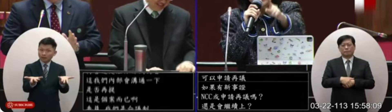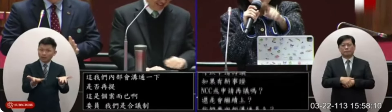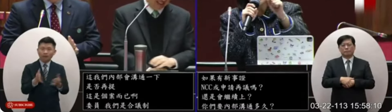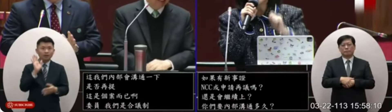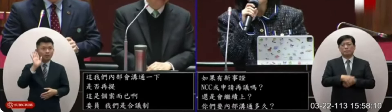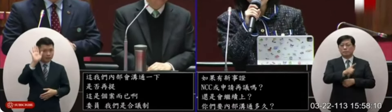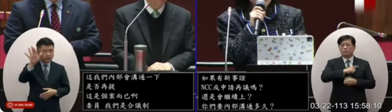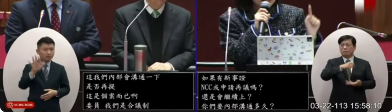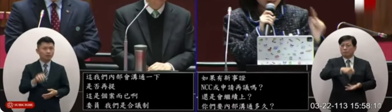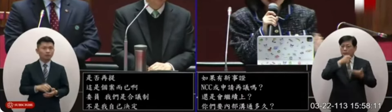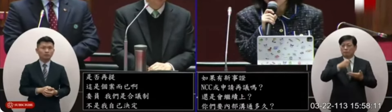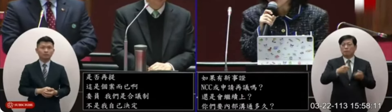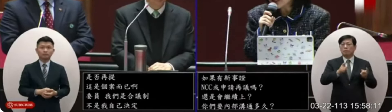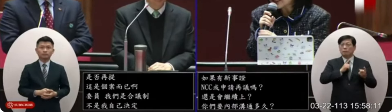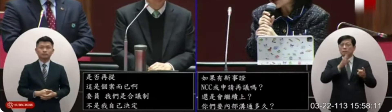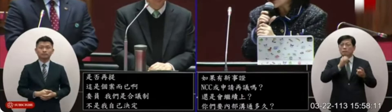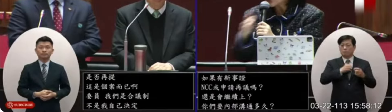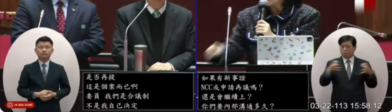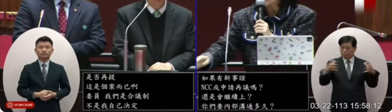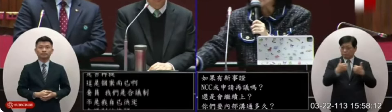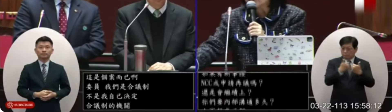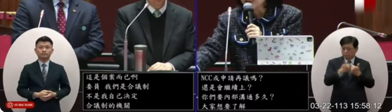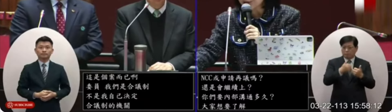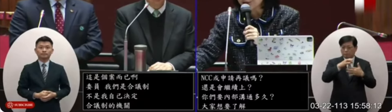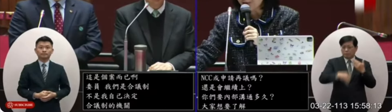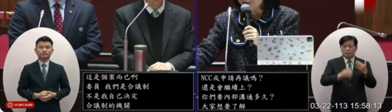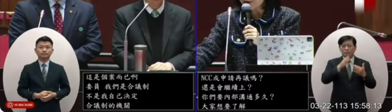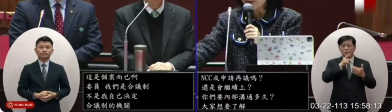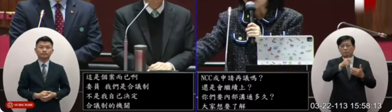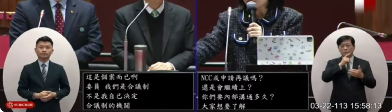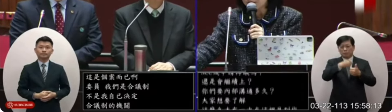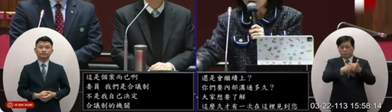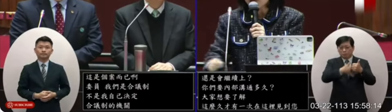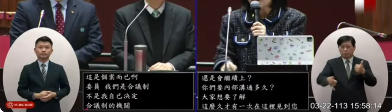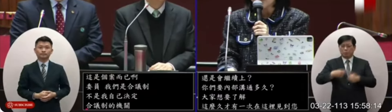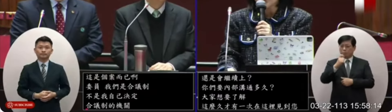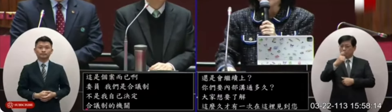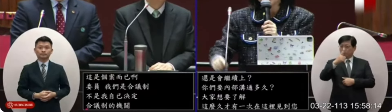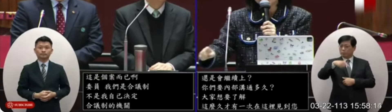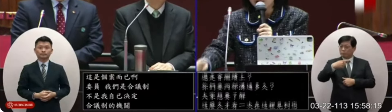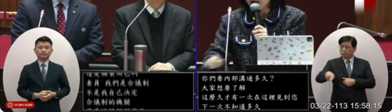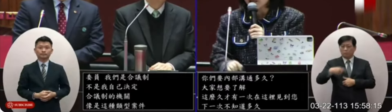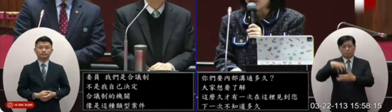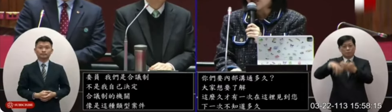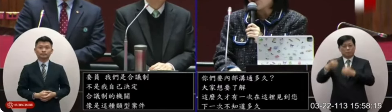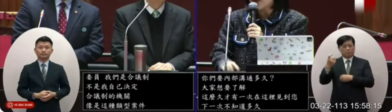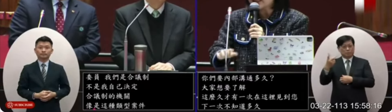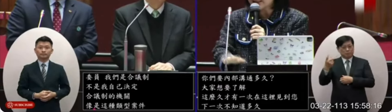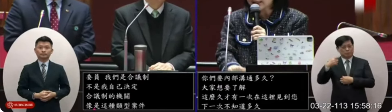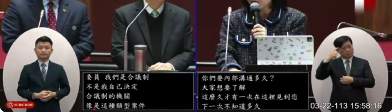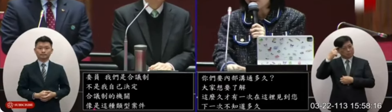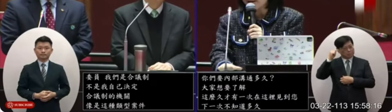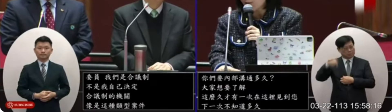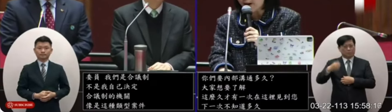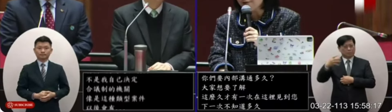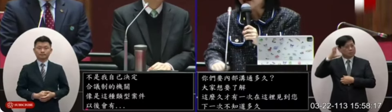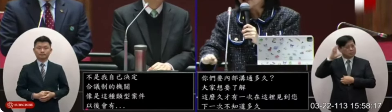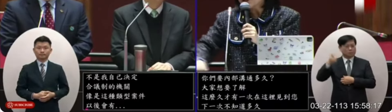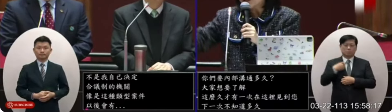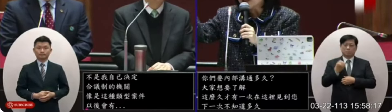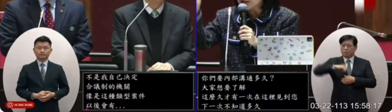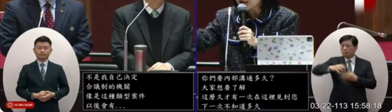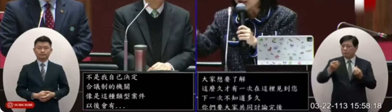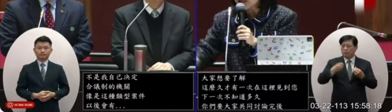型的案件你講到重點了你們是合議制可是你諮詢委員會有16個人裡面12個人認為這個新聞